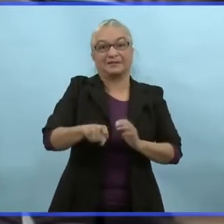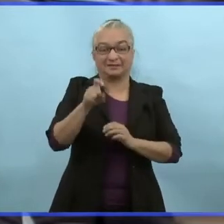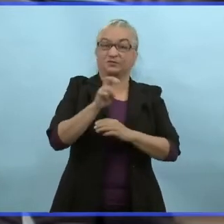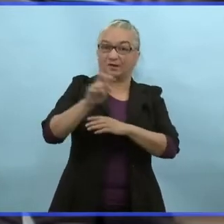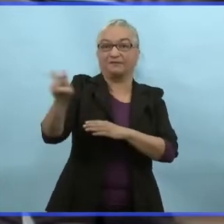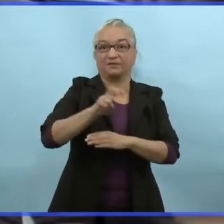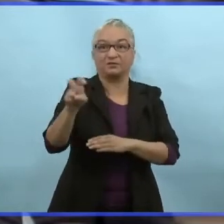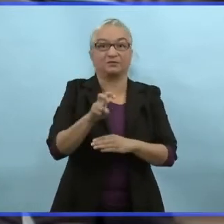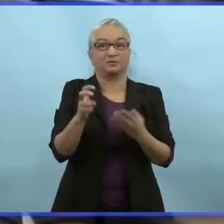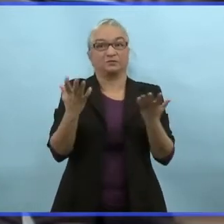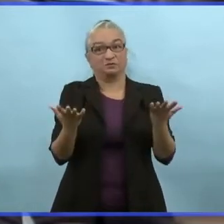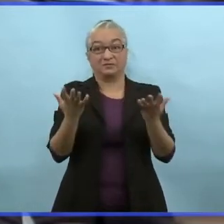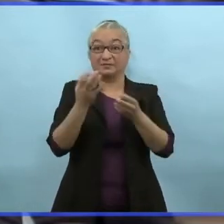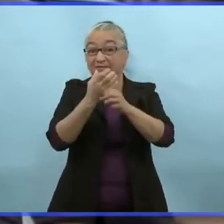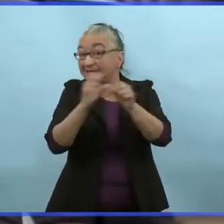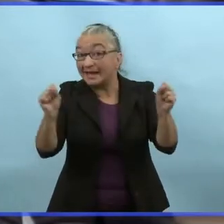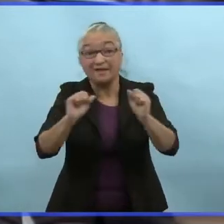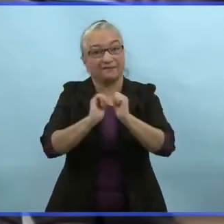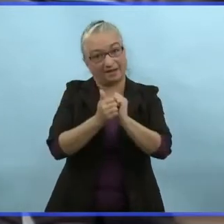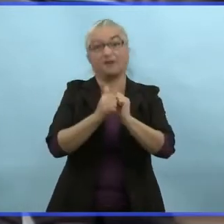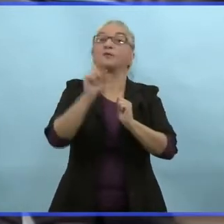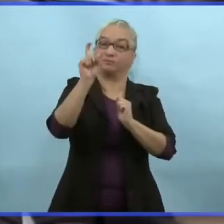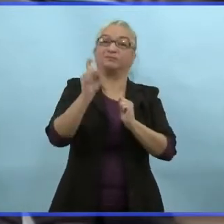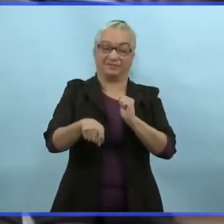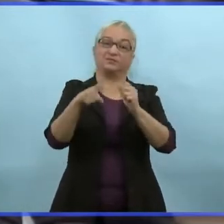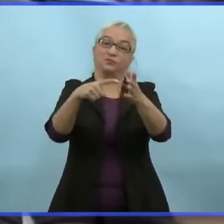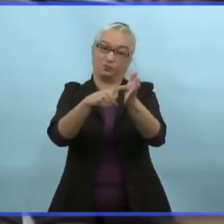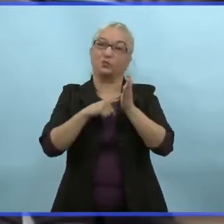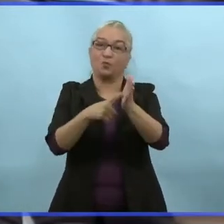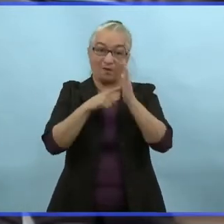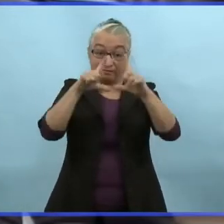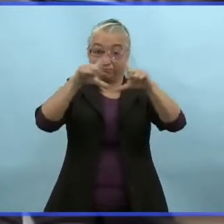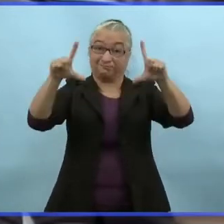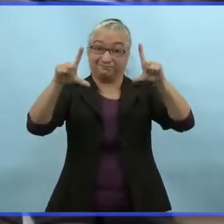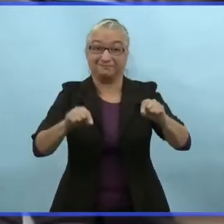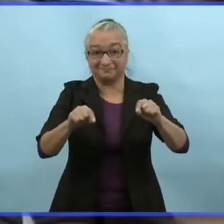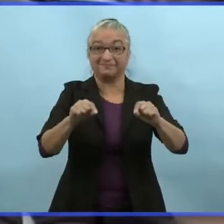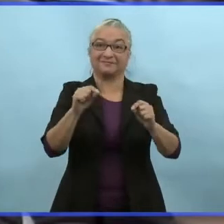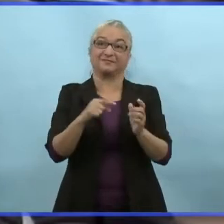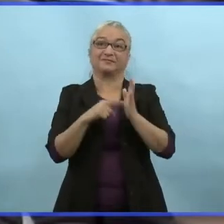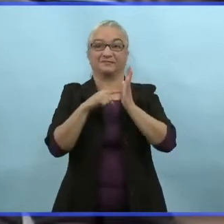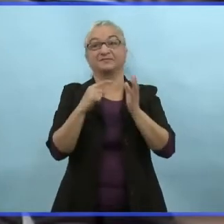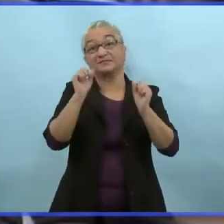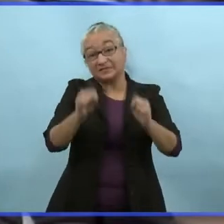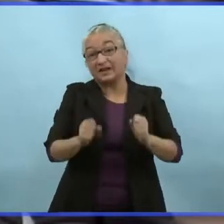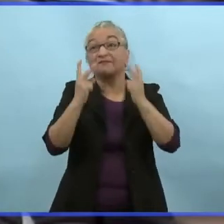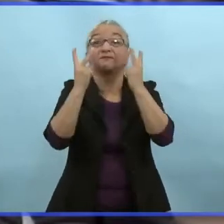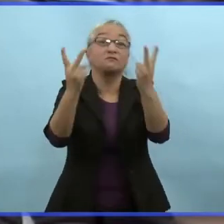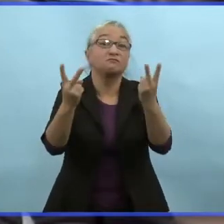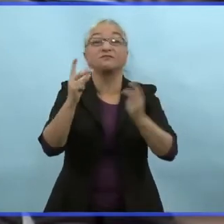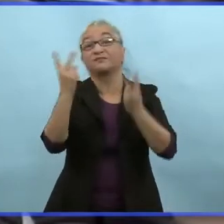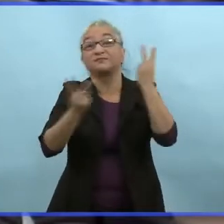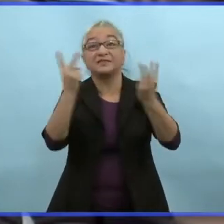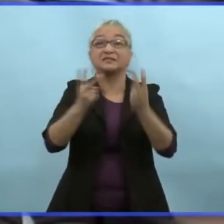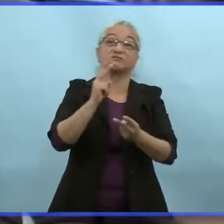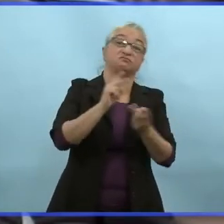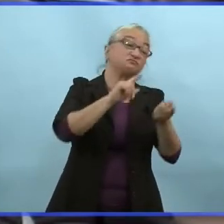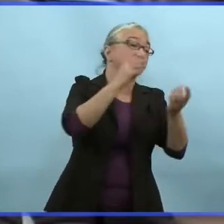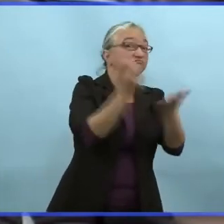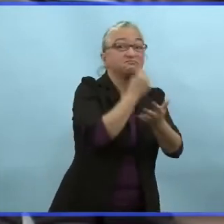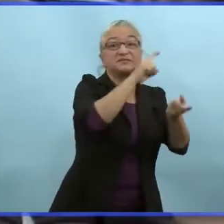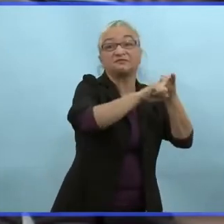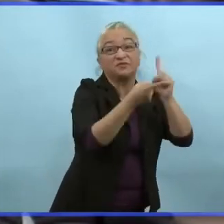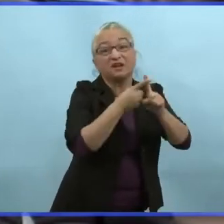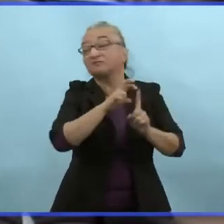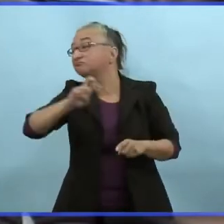voyages est importante et nécessaire pour beaucoup de personnes. utiliser cette carte va nous permettre de visiter notre